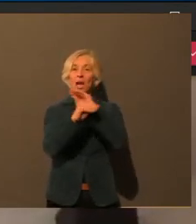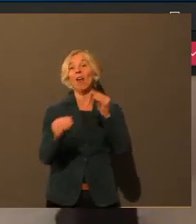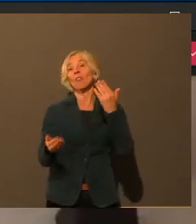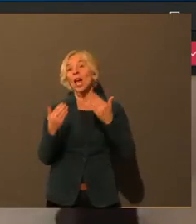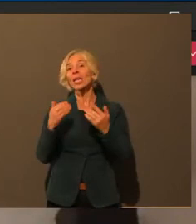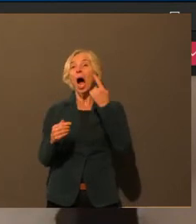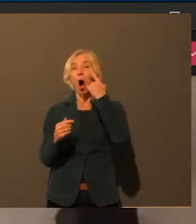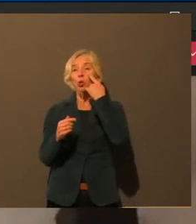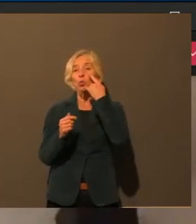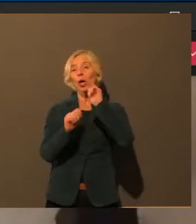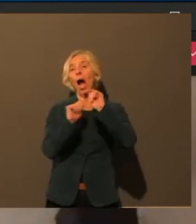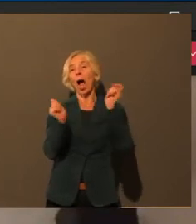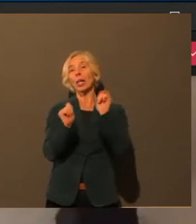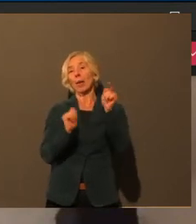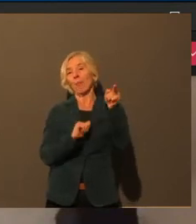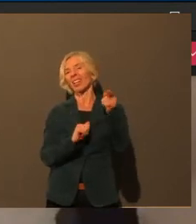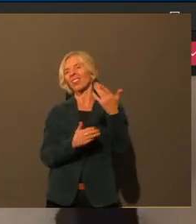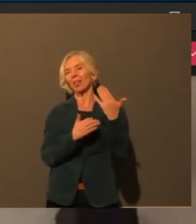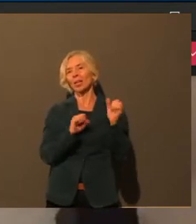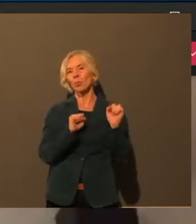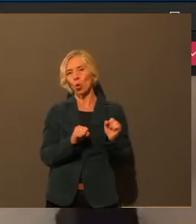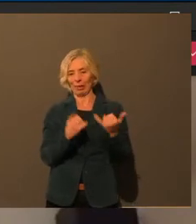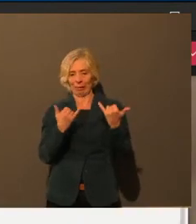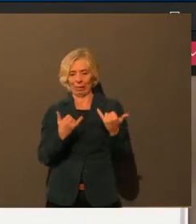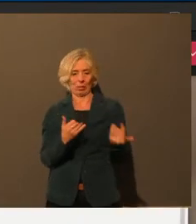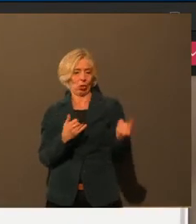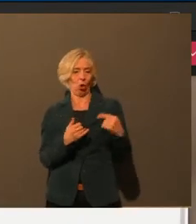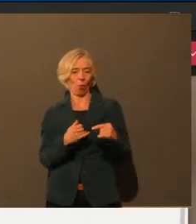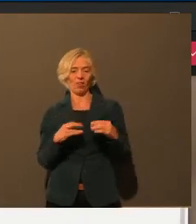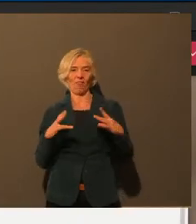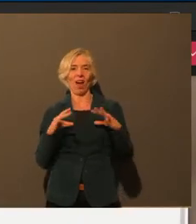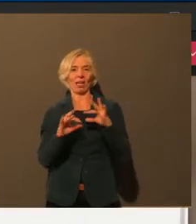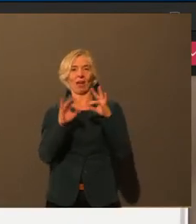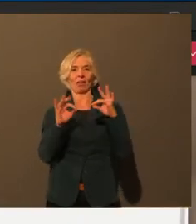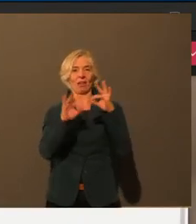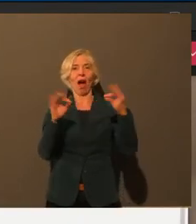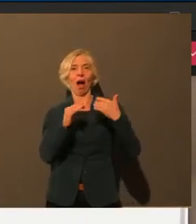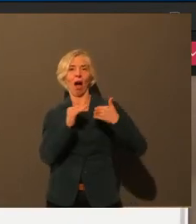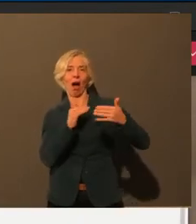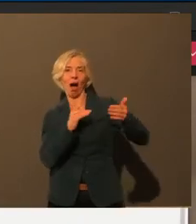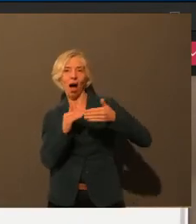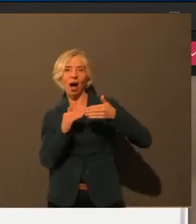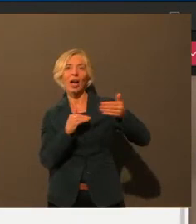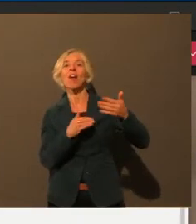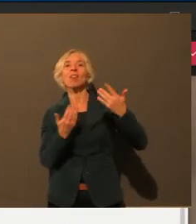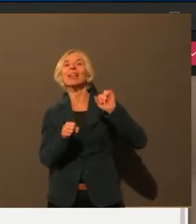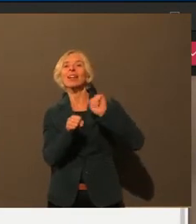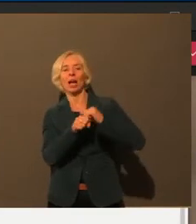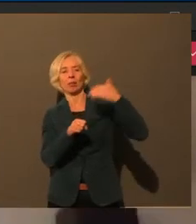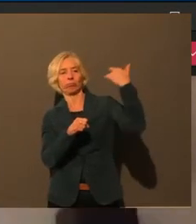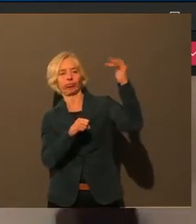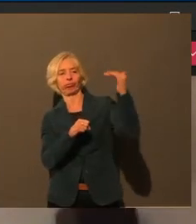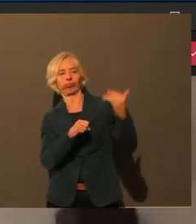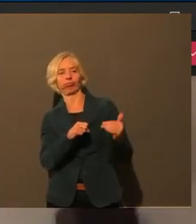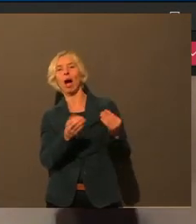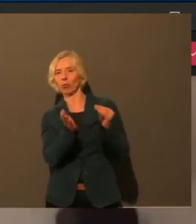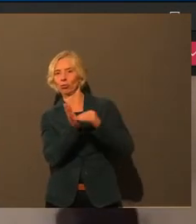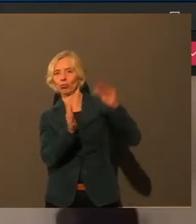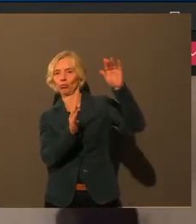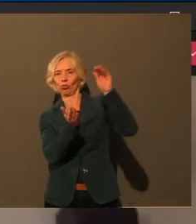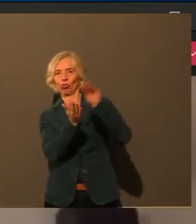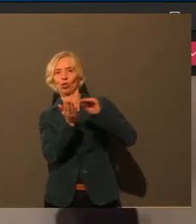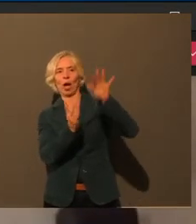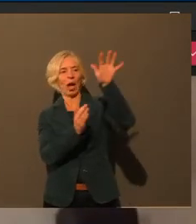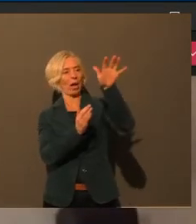ob die jetzt auch über die Feiertage da auch noch mal vielleicht einen Hinweis starten, wo man sich hinwenden kann, wenn man eben entsprechend auch jemanden zum